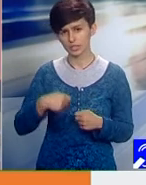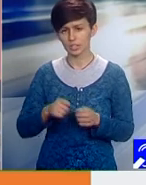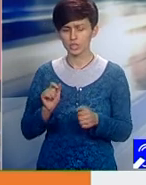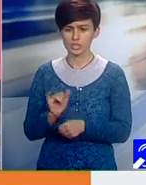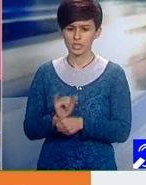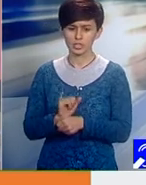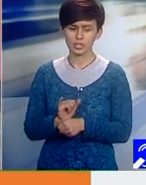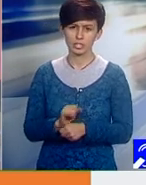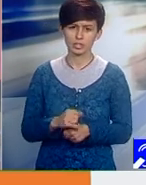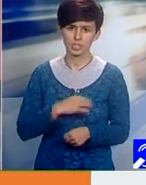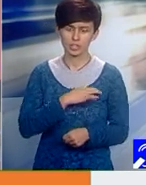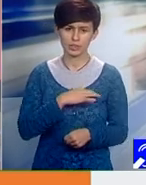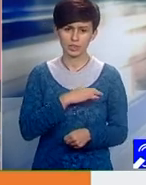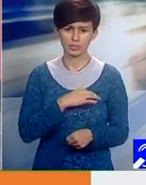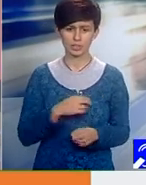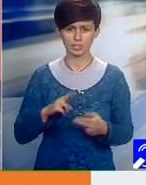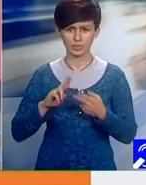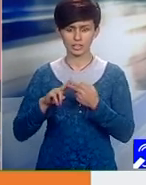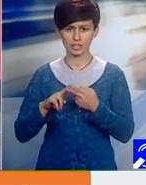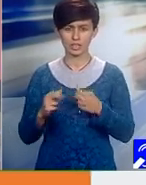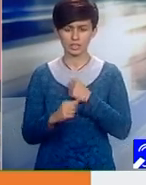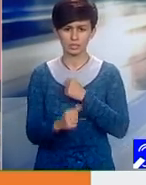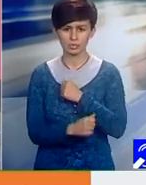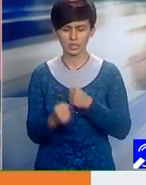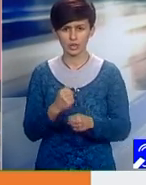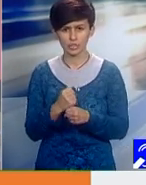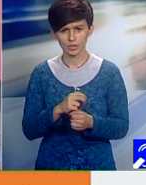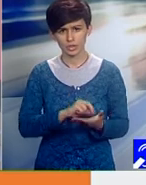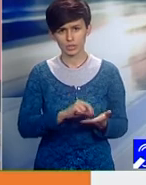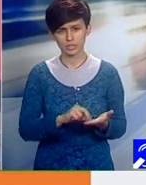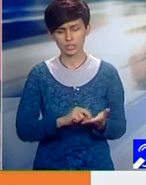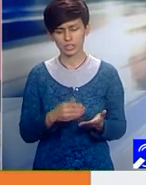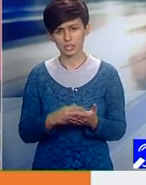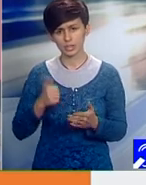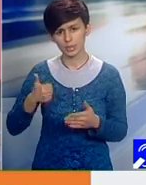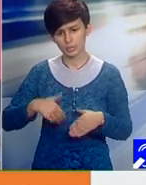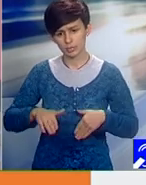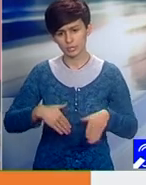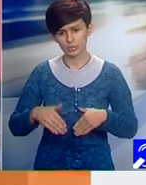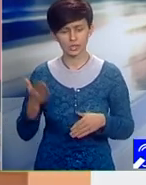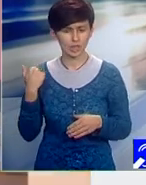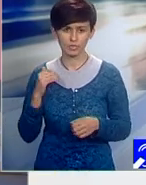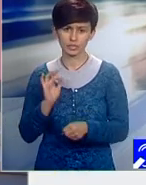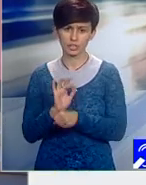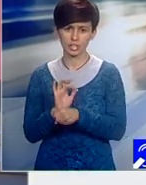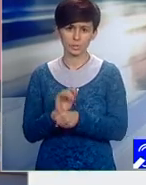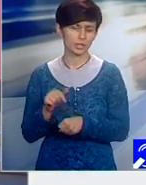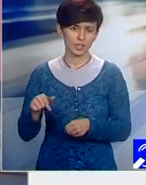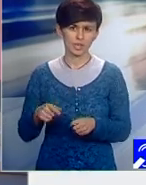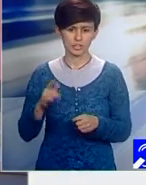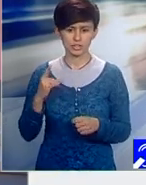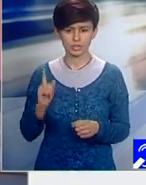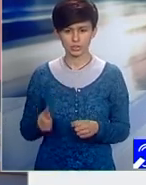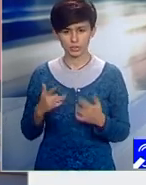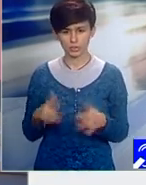întâlnindu-se la Târgu Mureș, au făcut o scrisoare către premierul Cioloș, în care au fost categoric împotrivă aceste ordonanțe. Ca să vă imaginați despre ce ne vorbim.